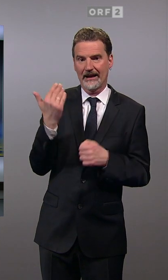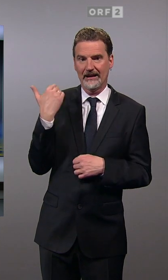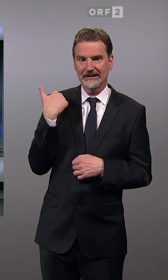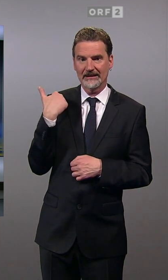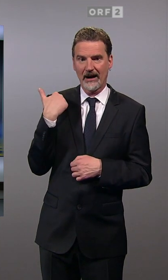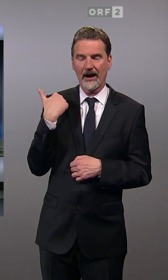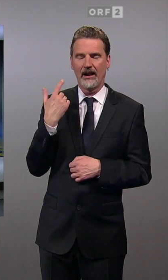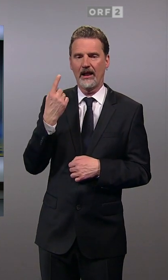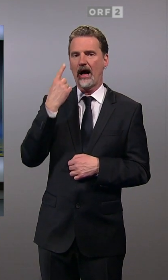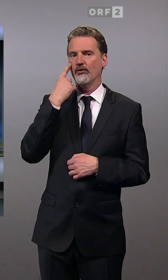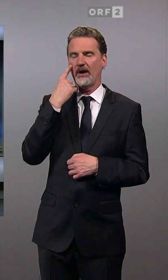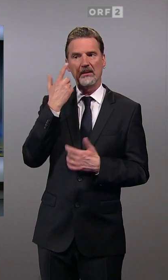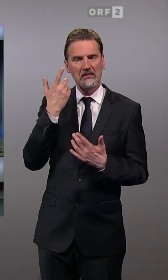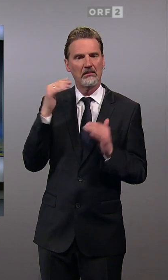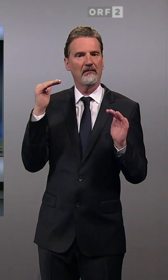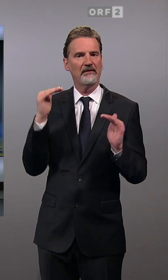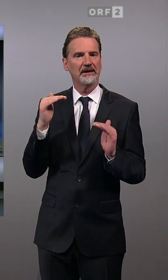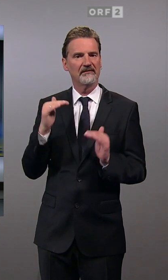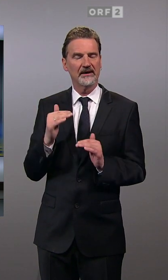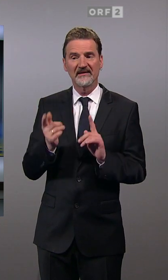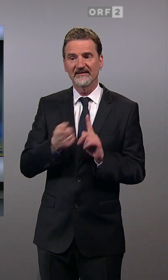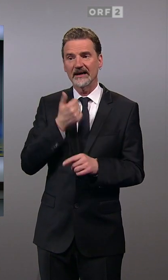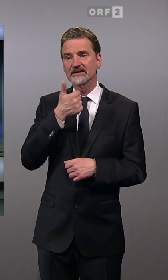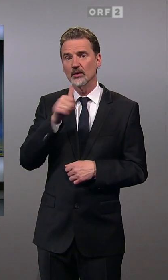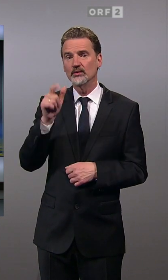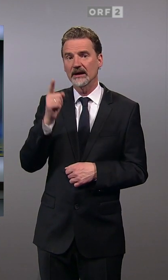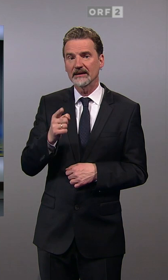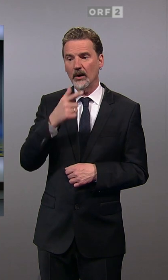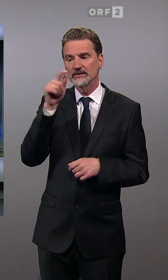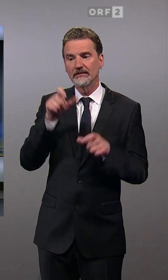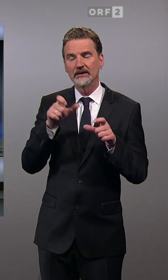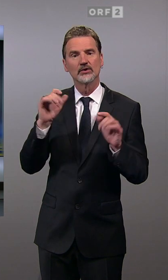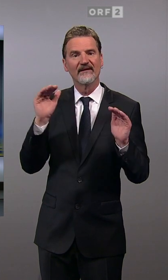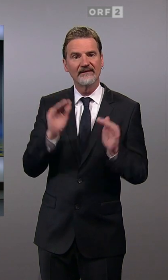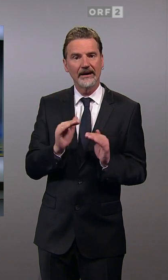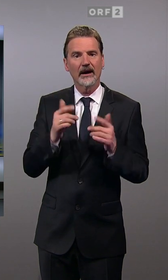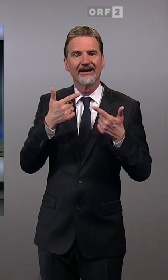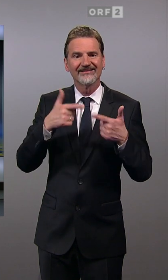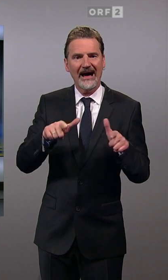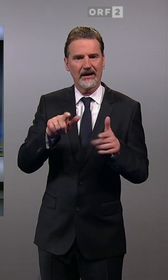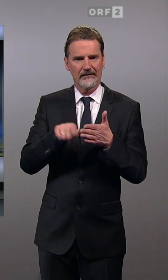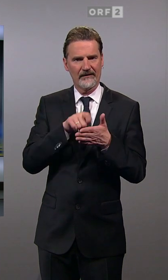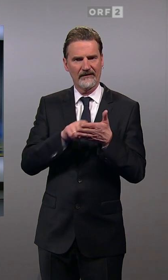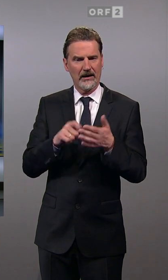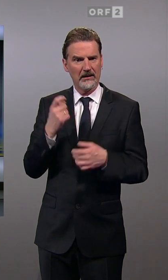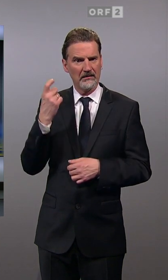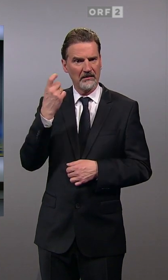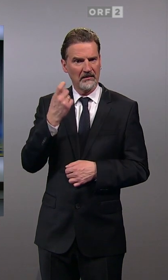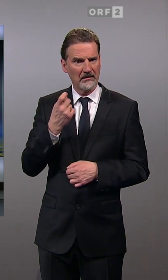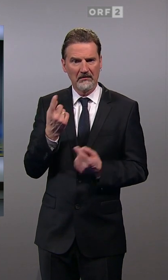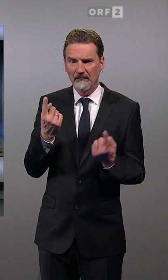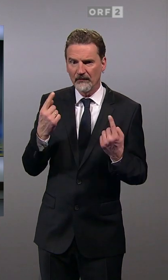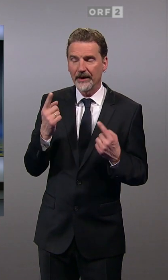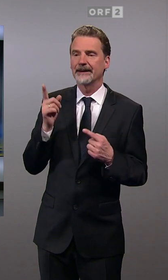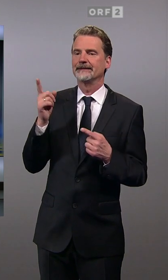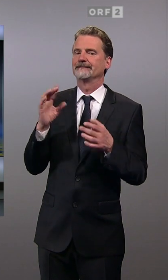ganz deutlich gesunken. Fast um 100.000 Menschen weniger sind diesmal wahlberechtigt. Und das ist darauf zurückzuführen,